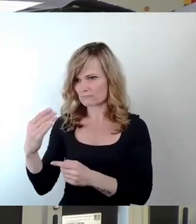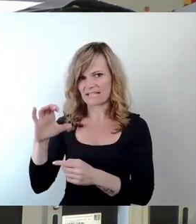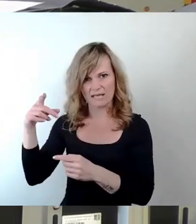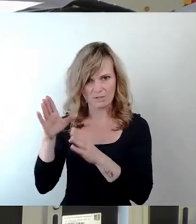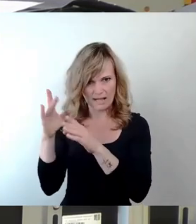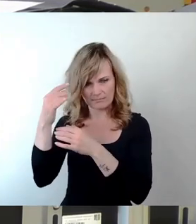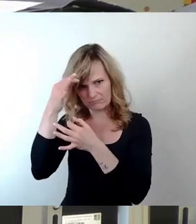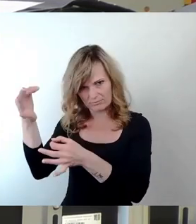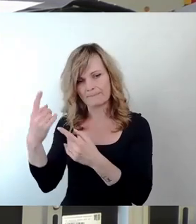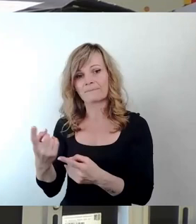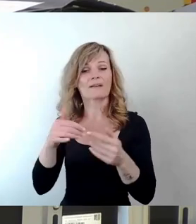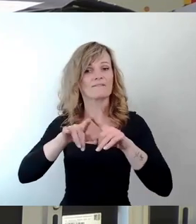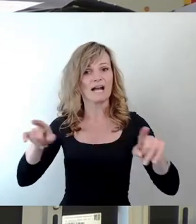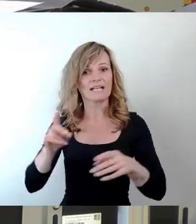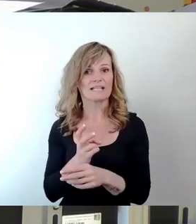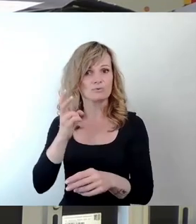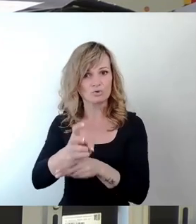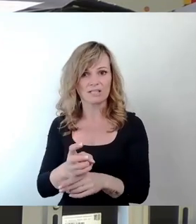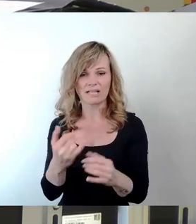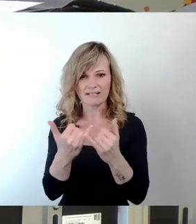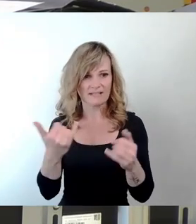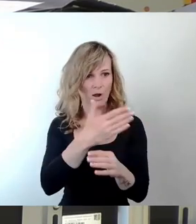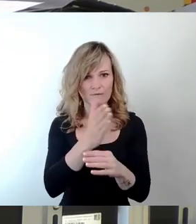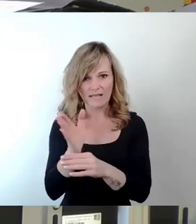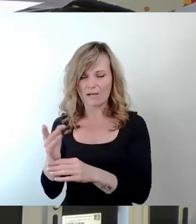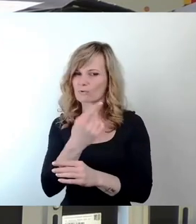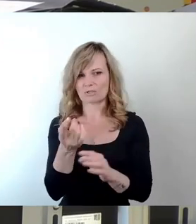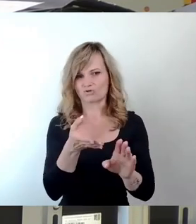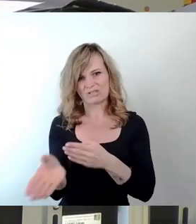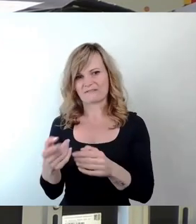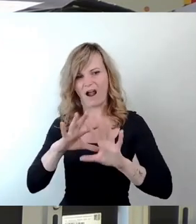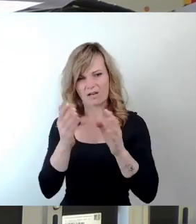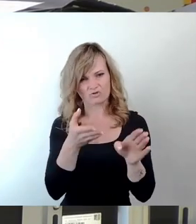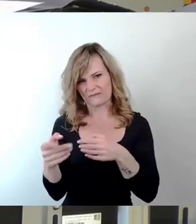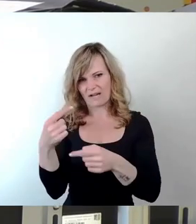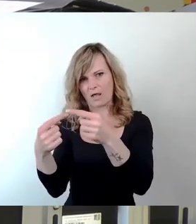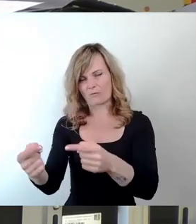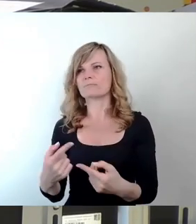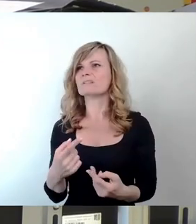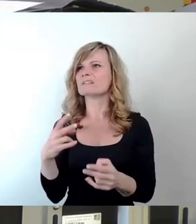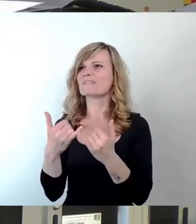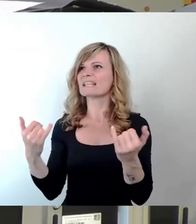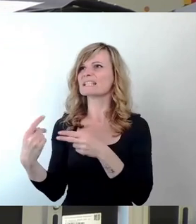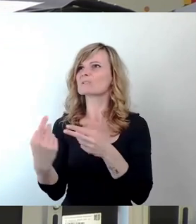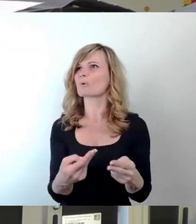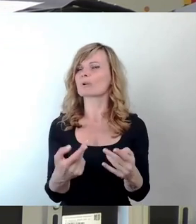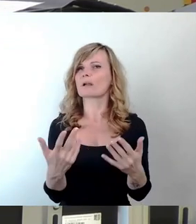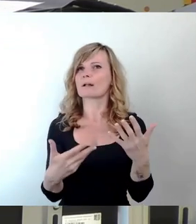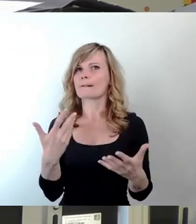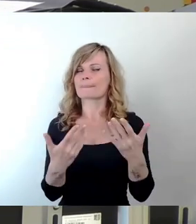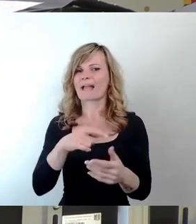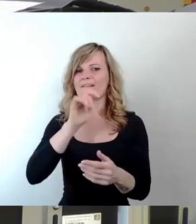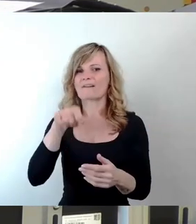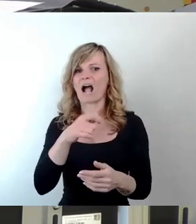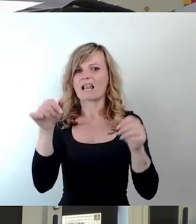Zuständigkeiten verteilt haben. Ja, wie kriege ich jetzt den Bogen zu den Wahlplakaten, die ich